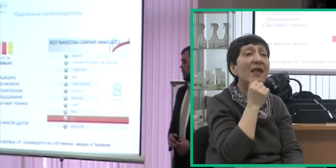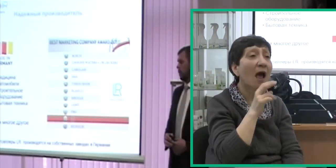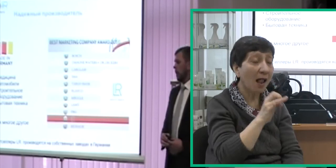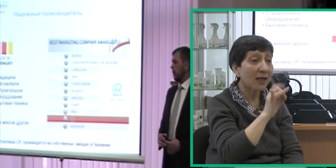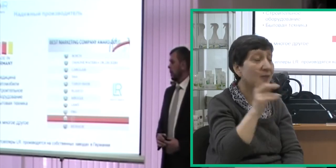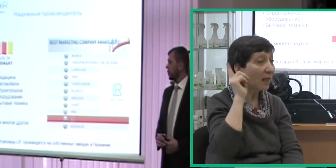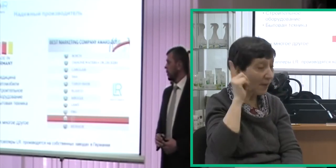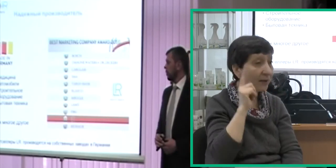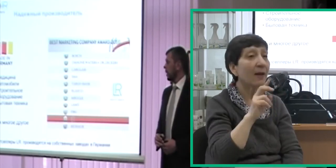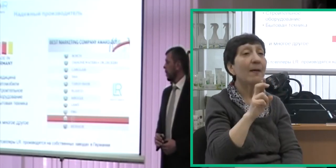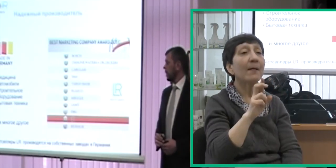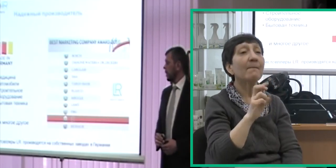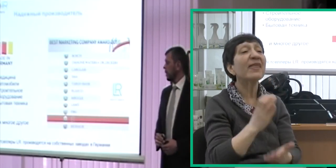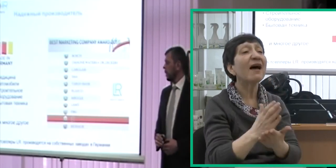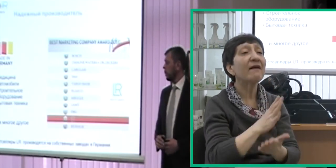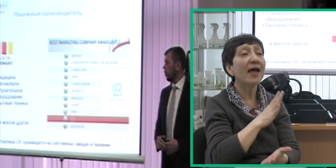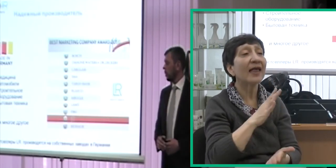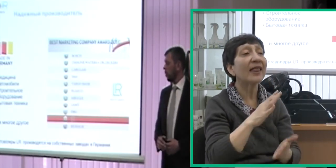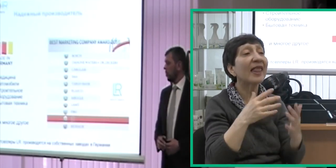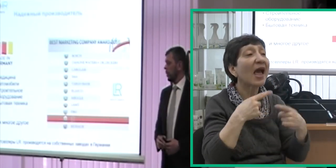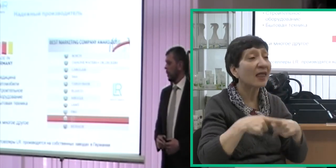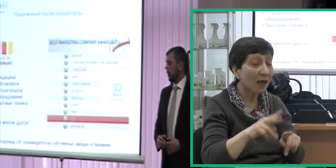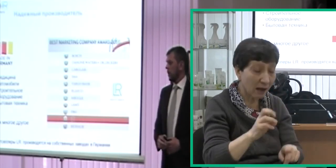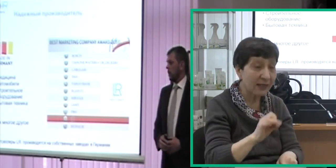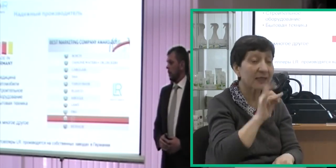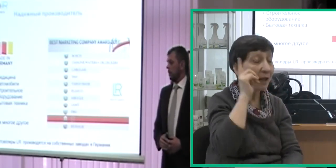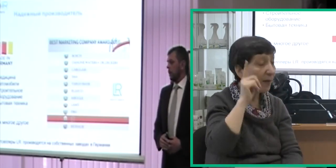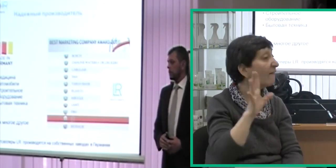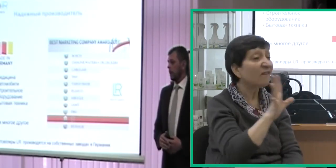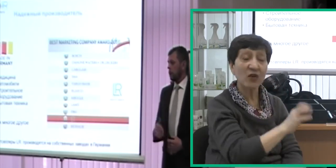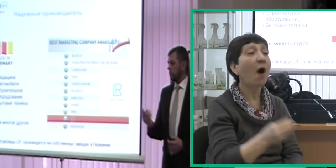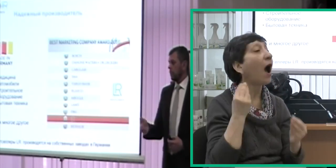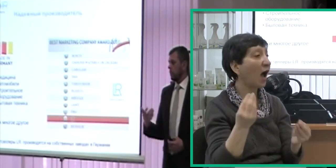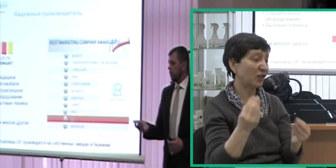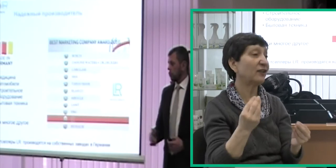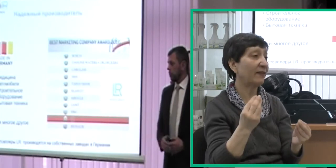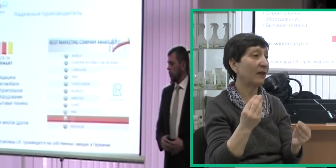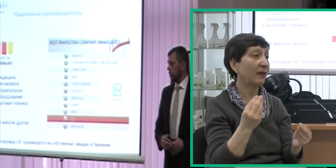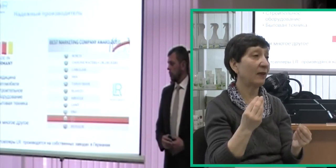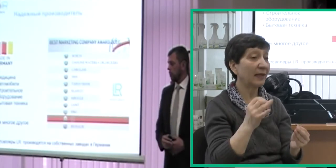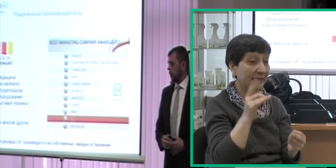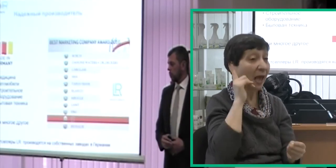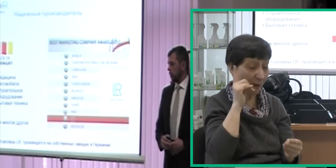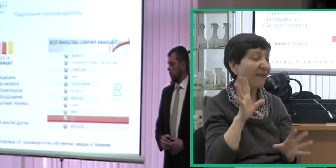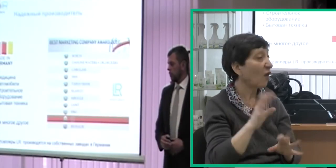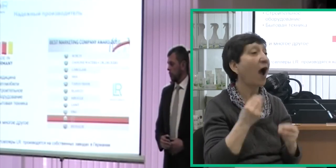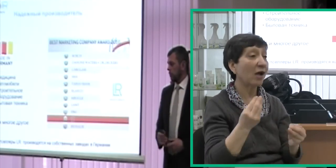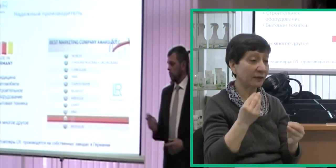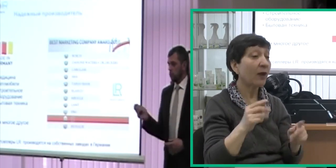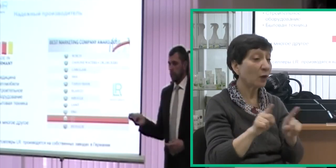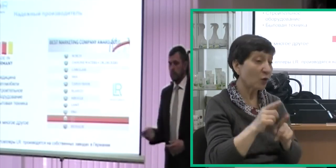материалы из Германии, также бытовая техника и многое другое являются качественными, надежными продукциями.